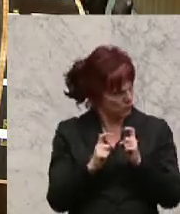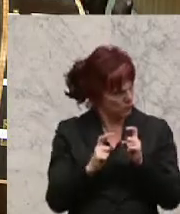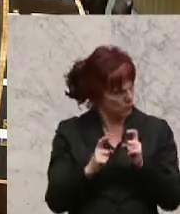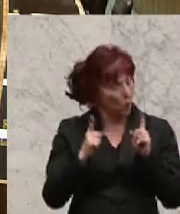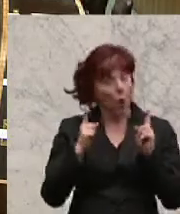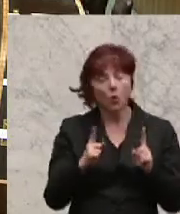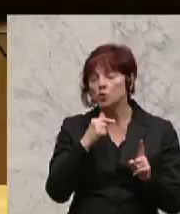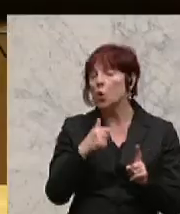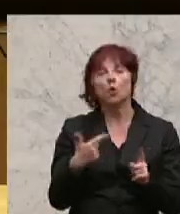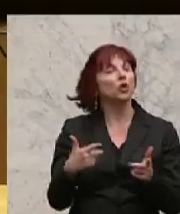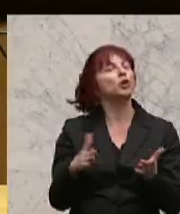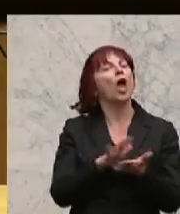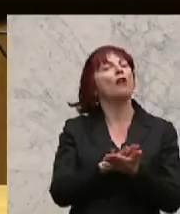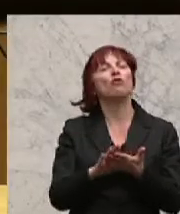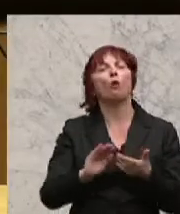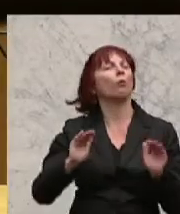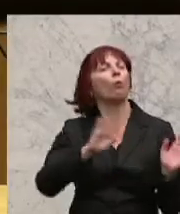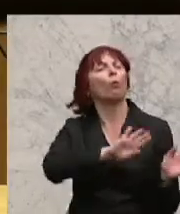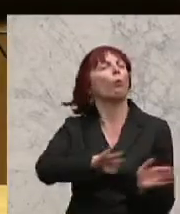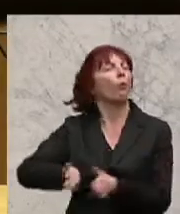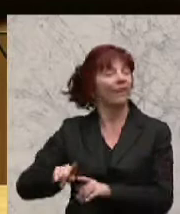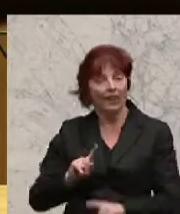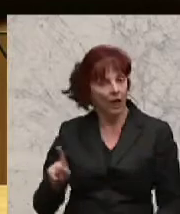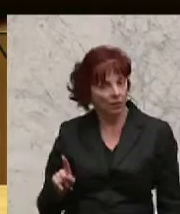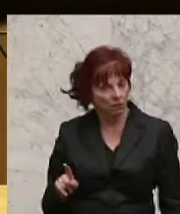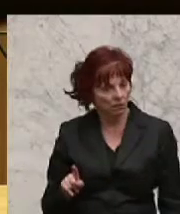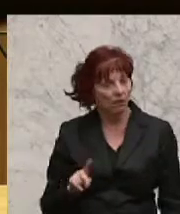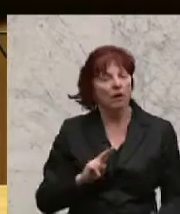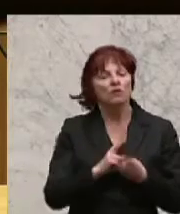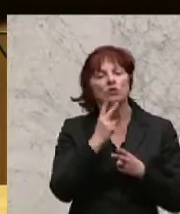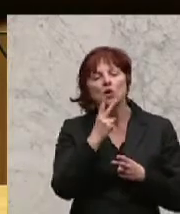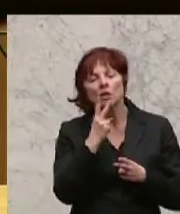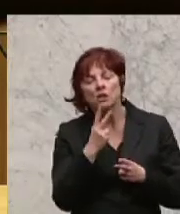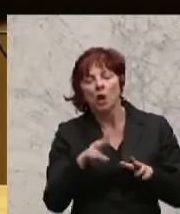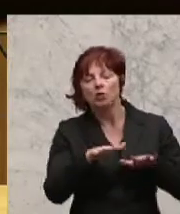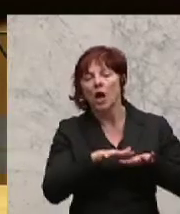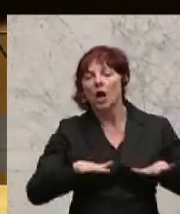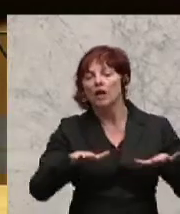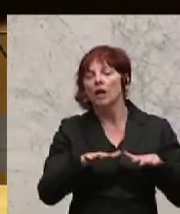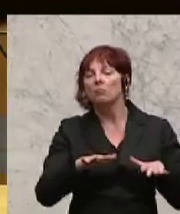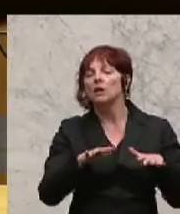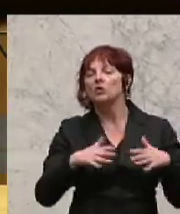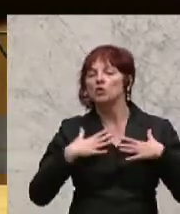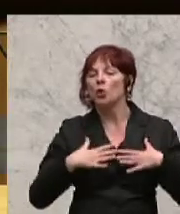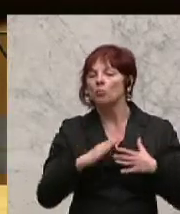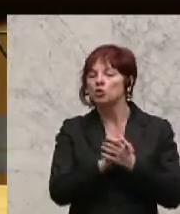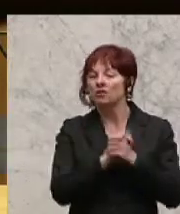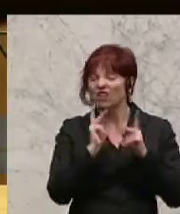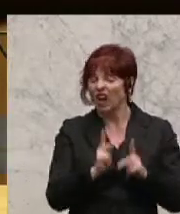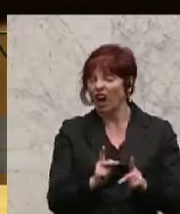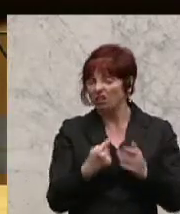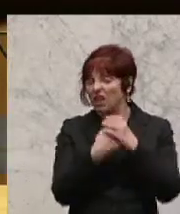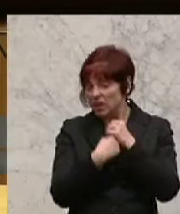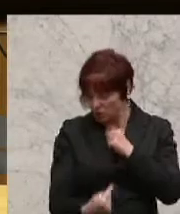Tisch wischen sollte, wie es damit ausschaut, ob man Gebietskörperschaften in Insolvenz schicken kann, ob es eine Insolvenz geben soll.